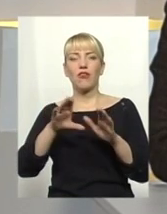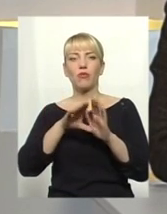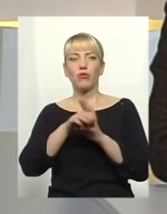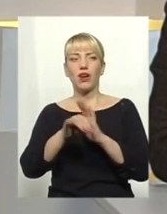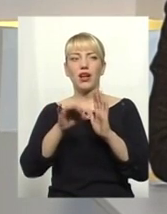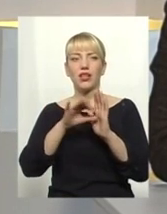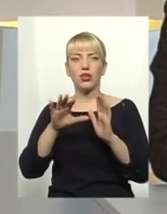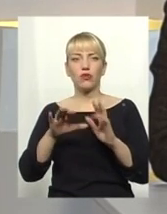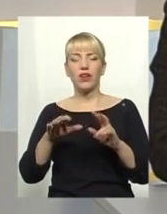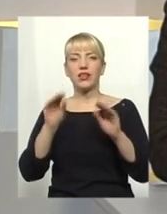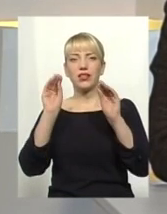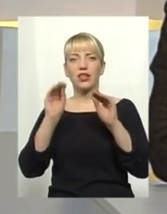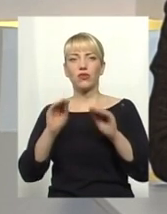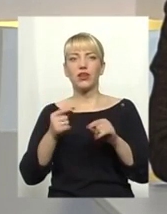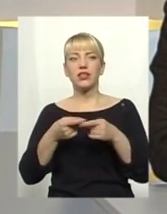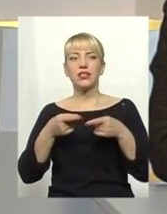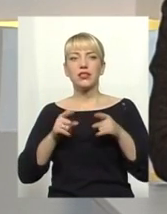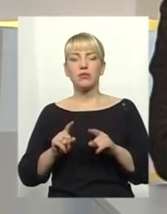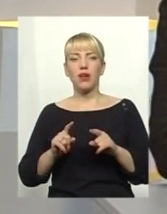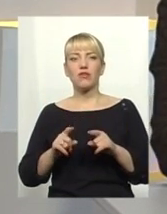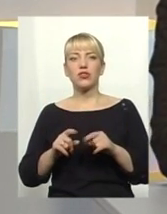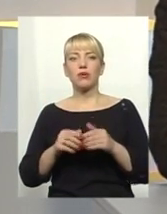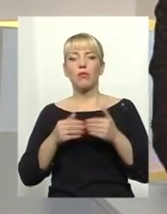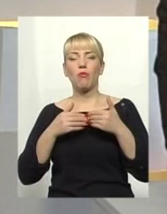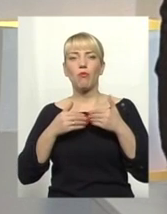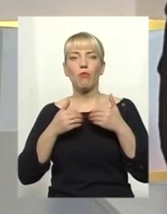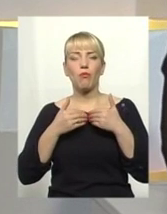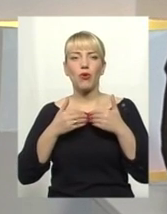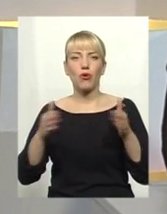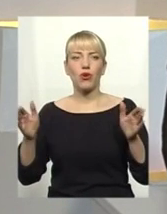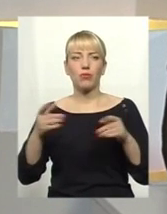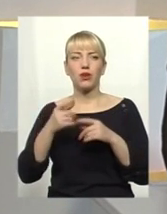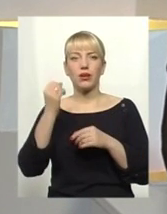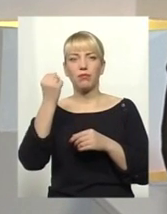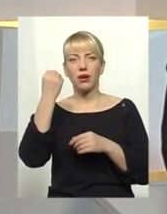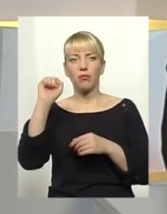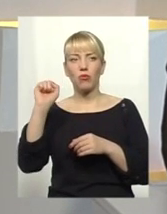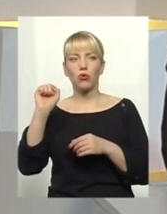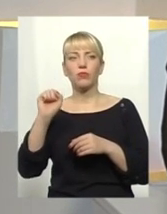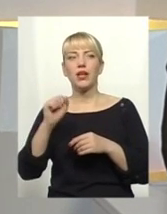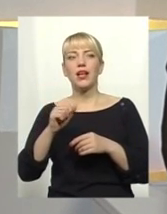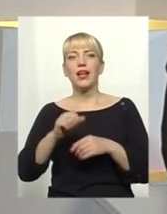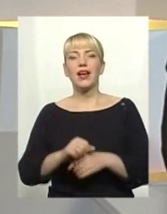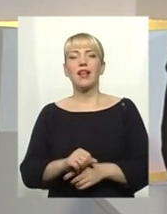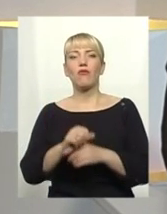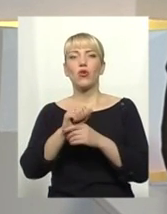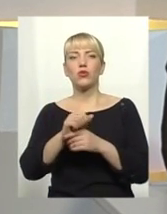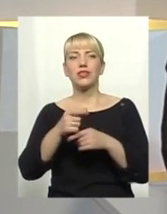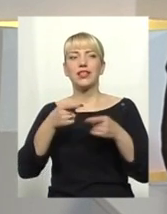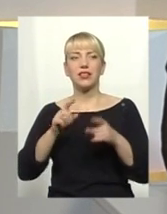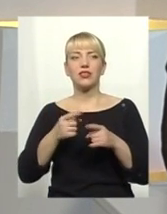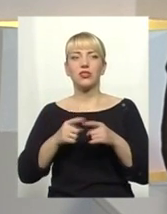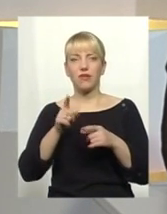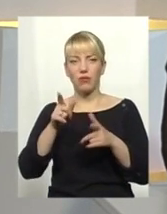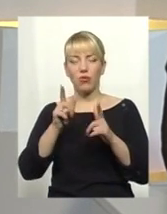електронного декларування справжнім проривом українських реформ і навіть перемогою Революції Гідності. Ви погоджуєтеся з таким трактуванням?